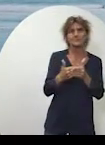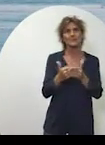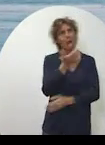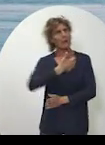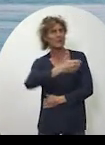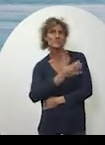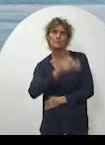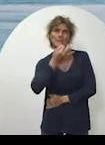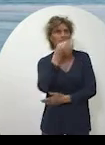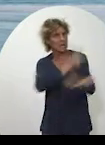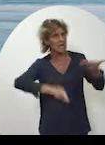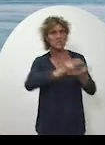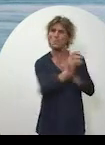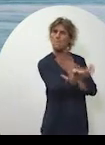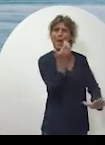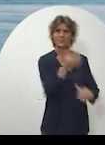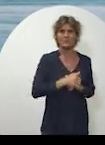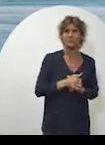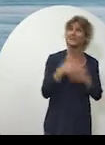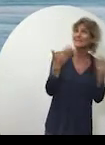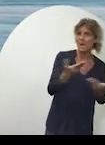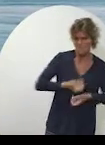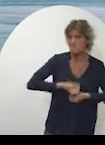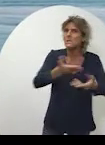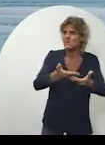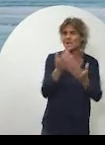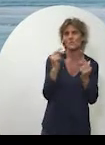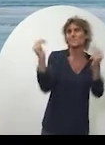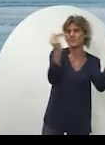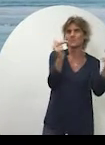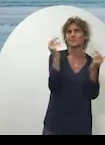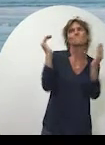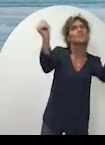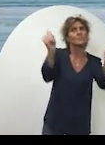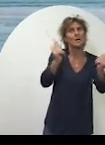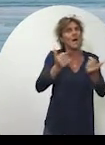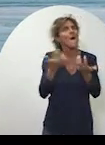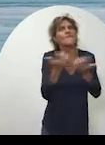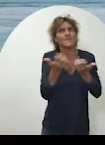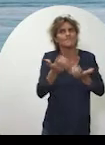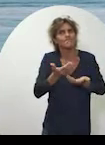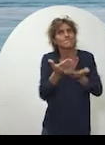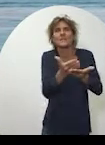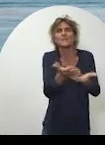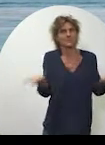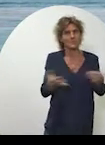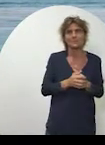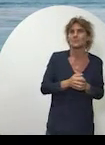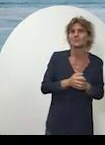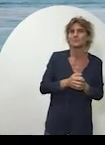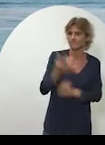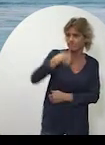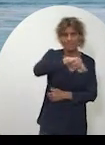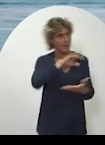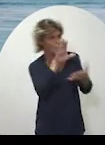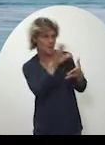bénéfiques pour notre région. C'est un vrai message d'optimisme que je souhaite vous adresser. La Guadeloupe possède tous